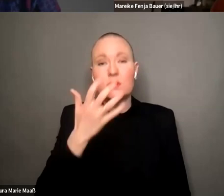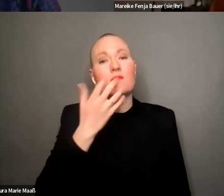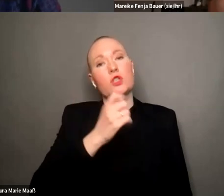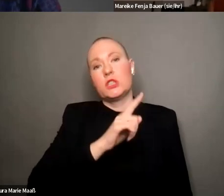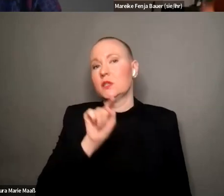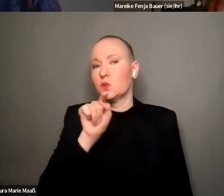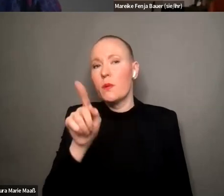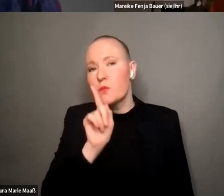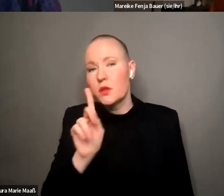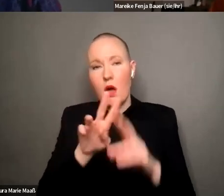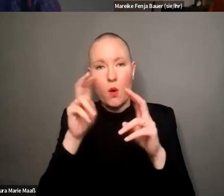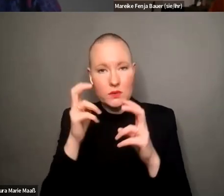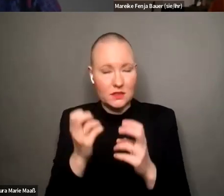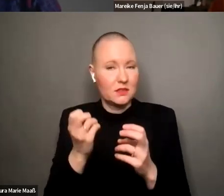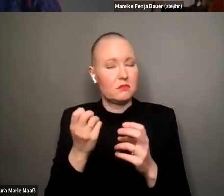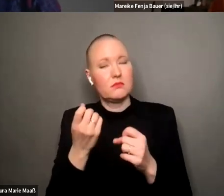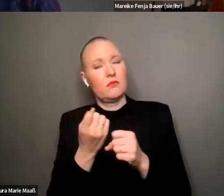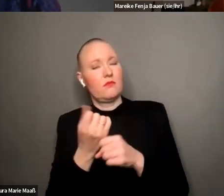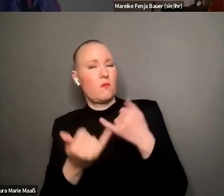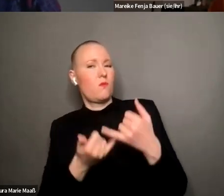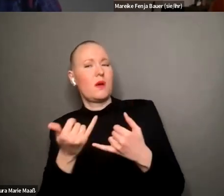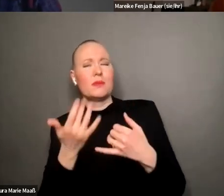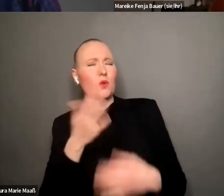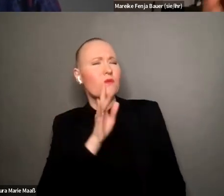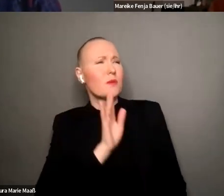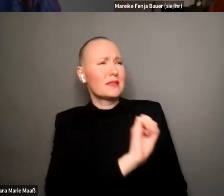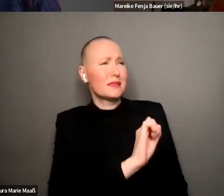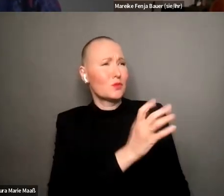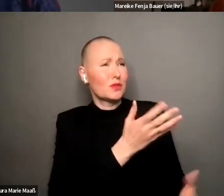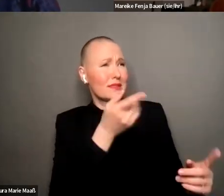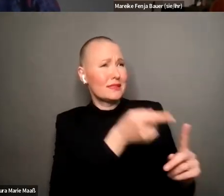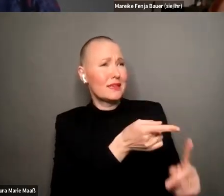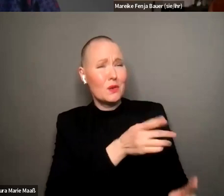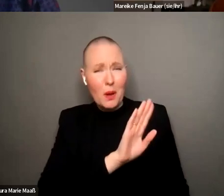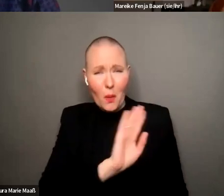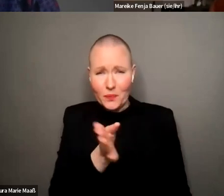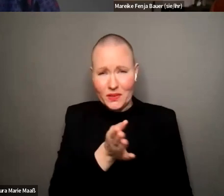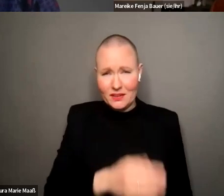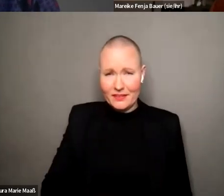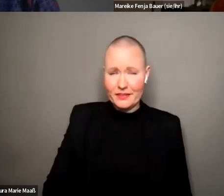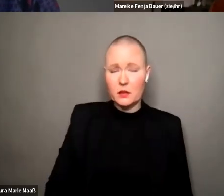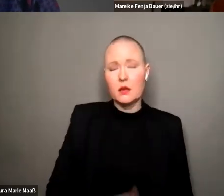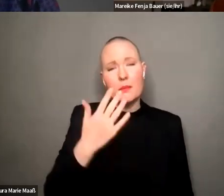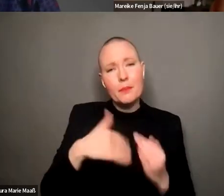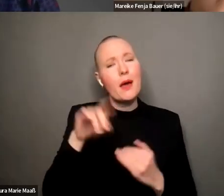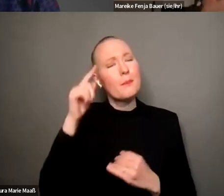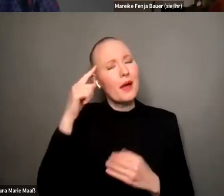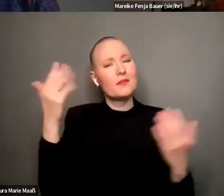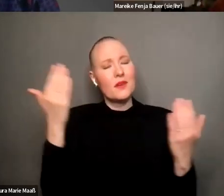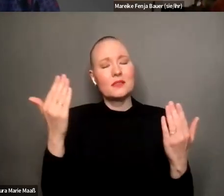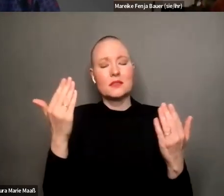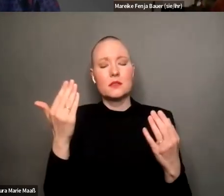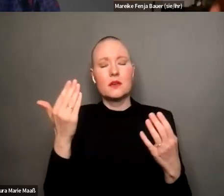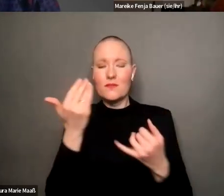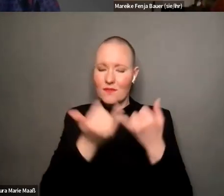bist was überhaupt gar kein feministisches anliegen ist sondern wo es eher darum geht die position von frauen egal wie sie